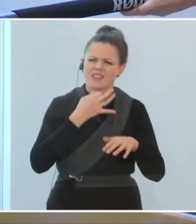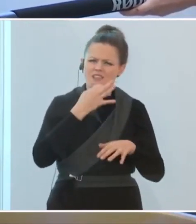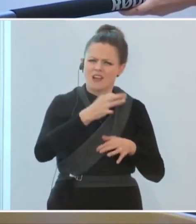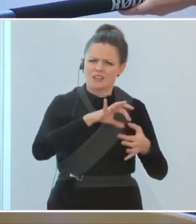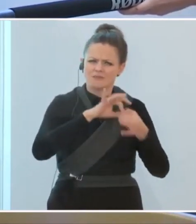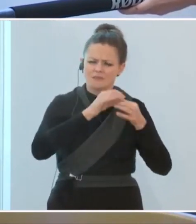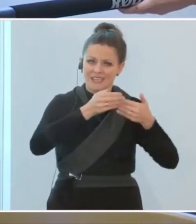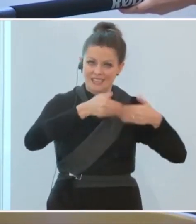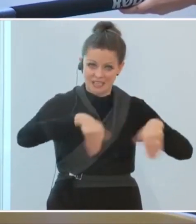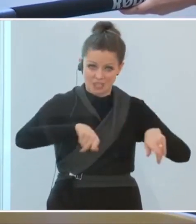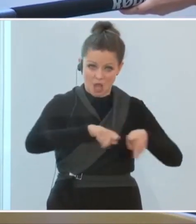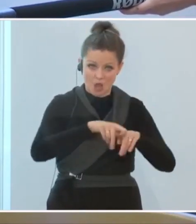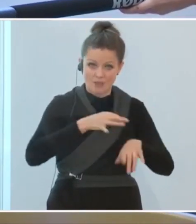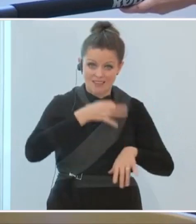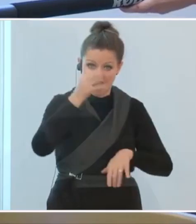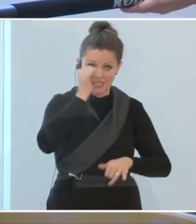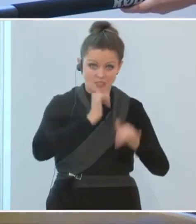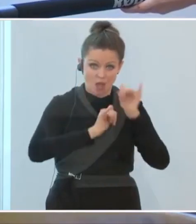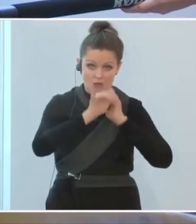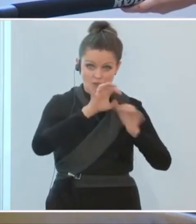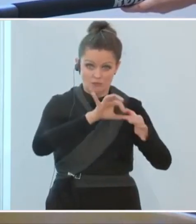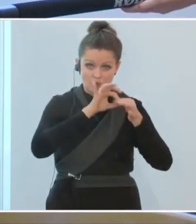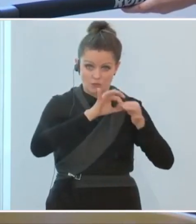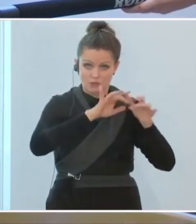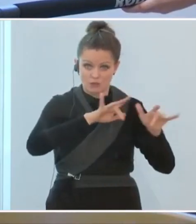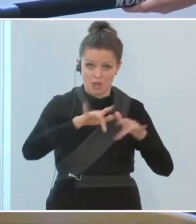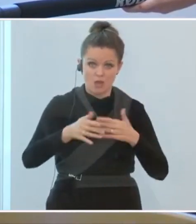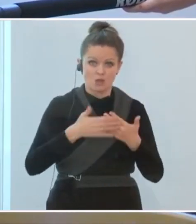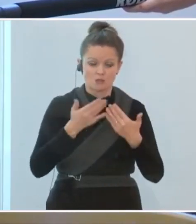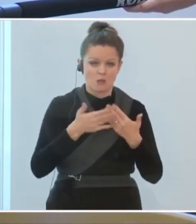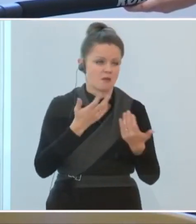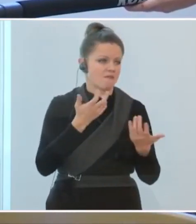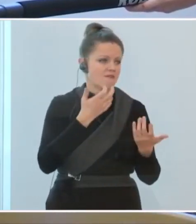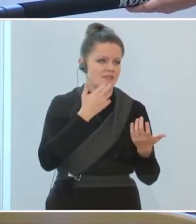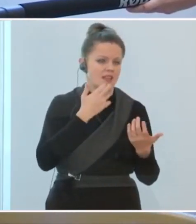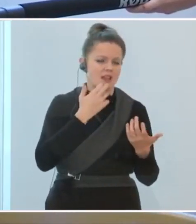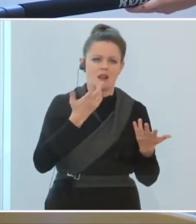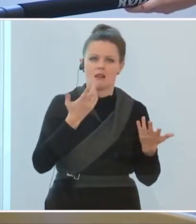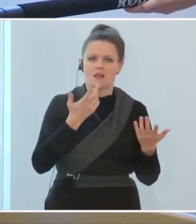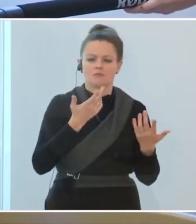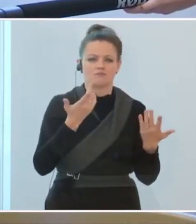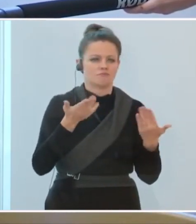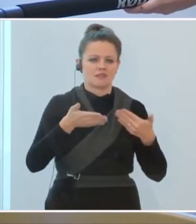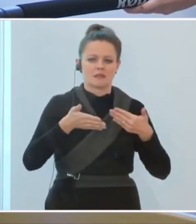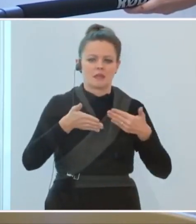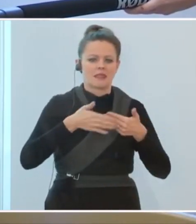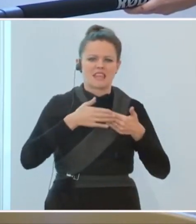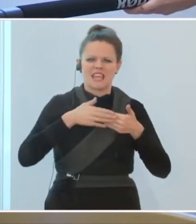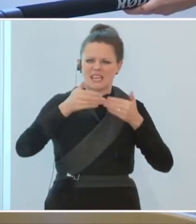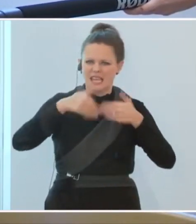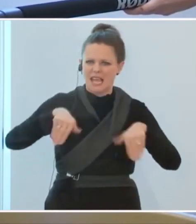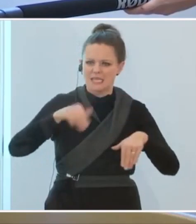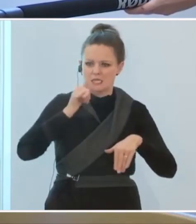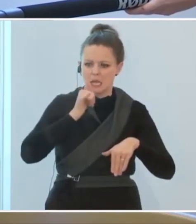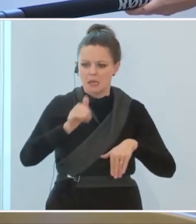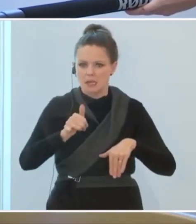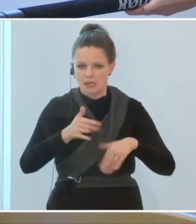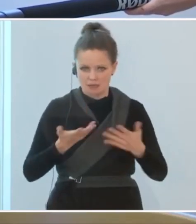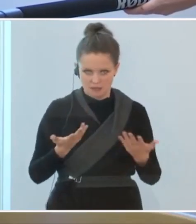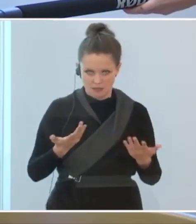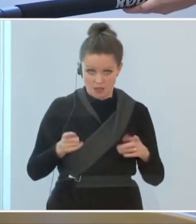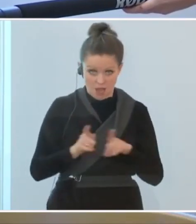Gilt das auch für Tagesausflüge? Also wenn man kurz mal nach Leibach oder ich weiß nicht, also nur einen Tagesausflug ins Ausland macht